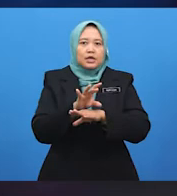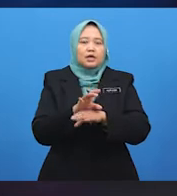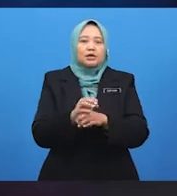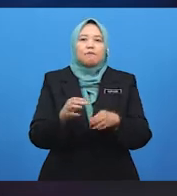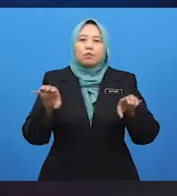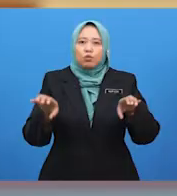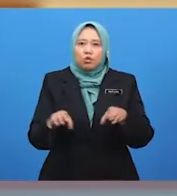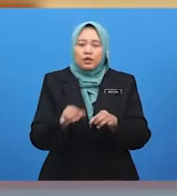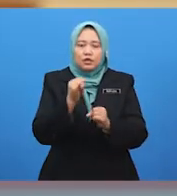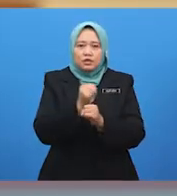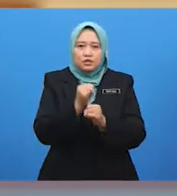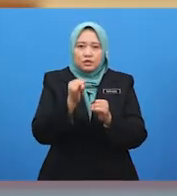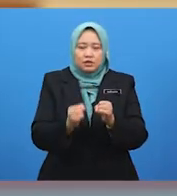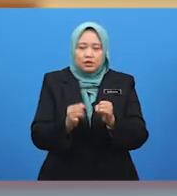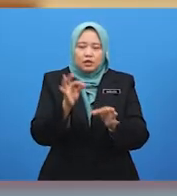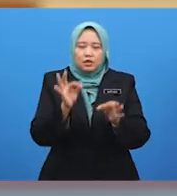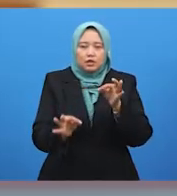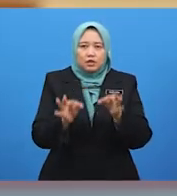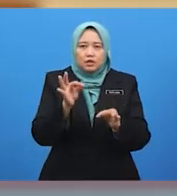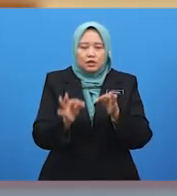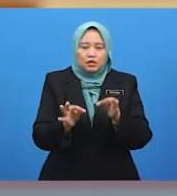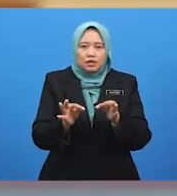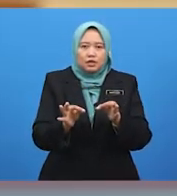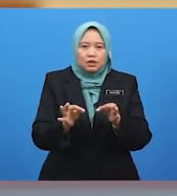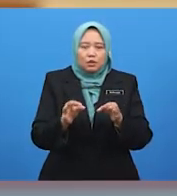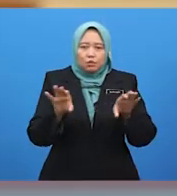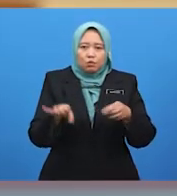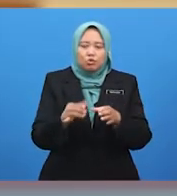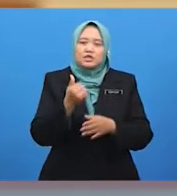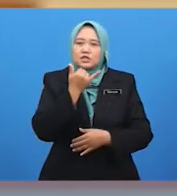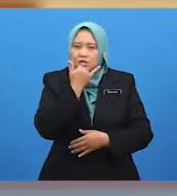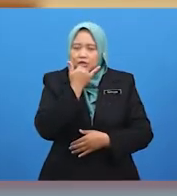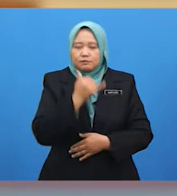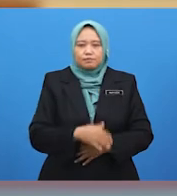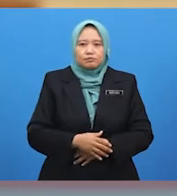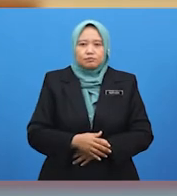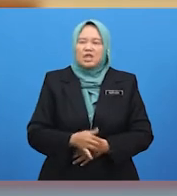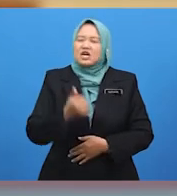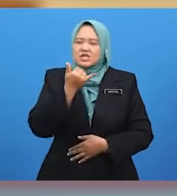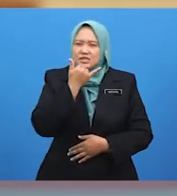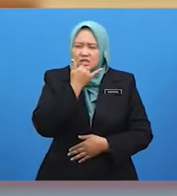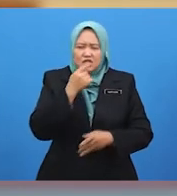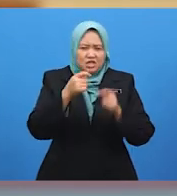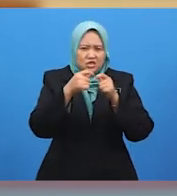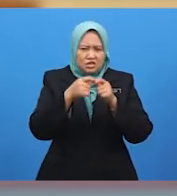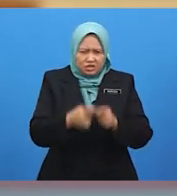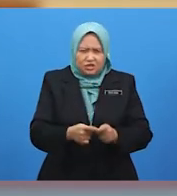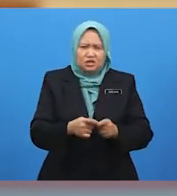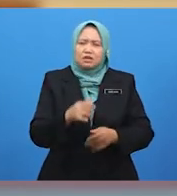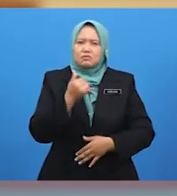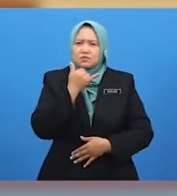kesalahan. Salah tetap salah. Walaupun jiran jika mereka melakukan kesalahan,